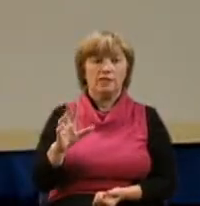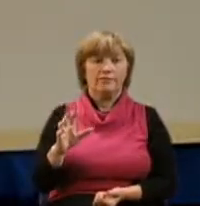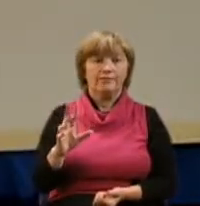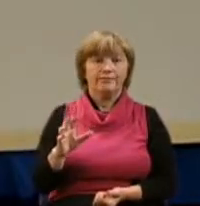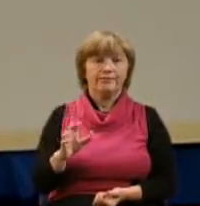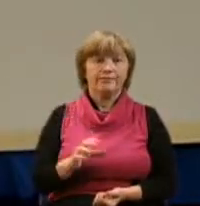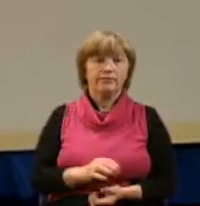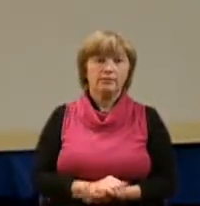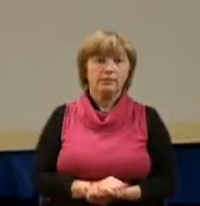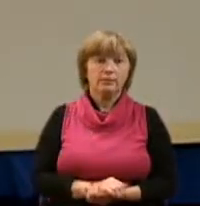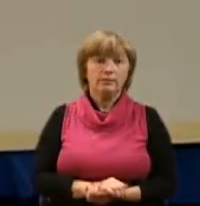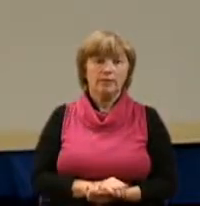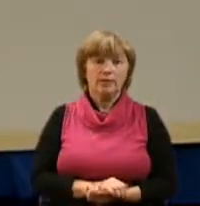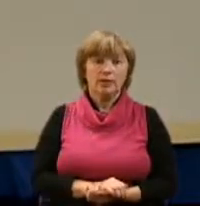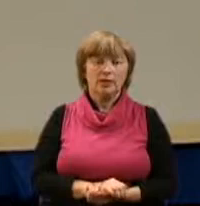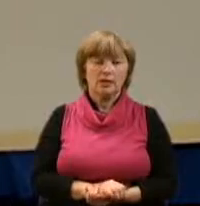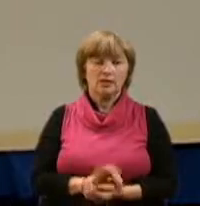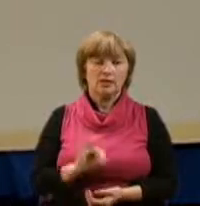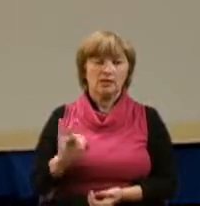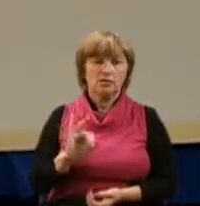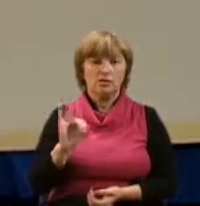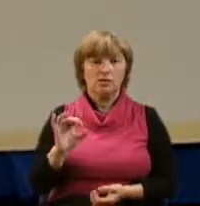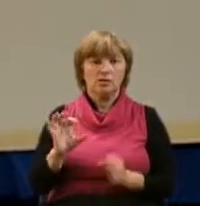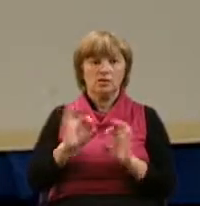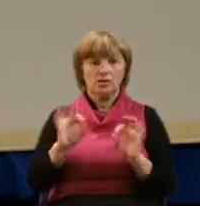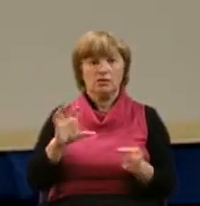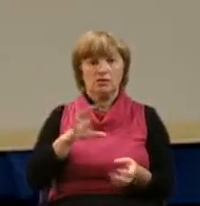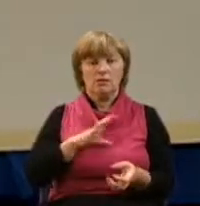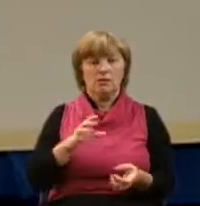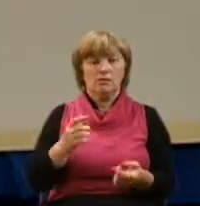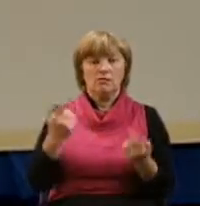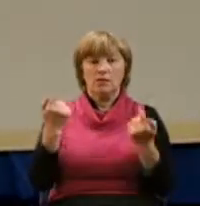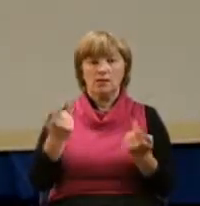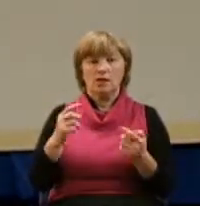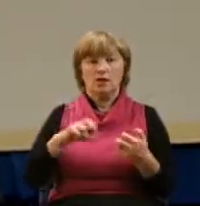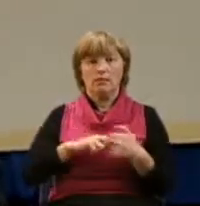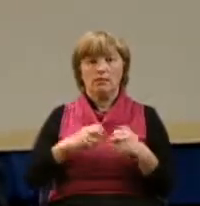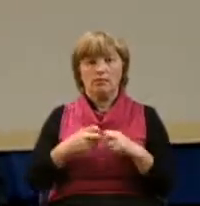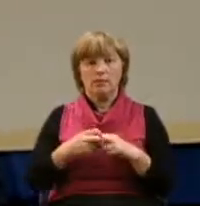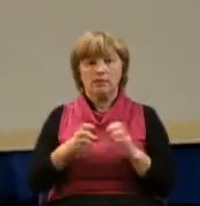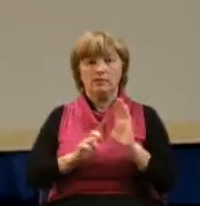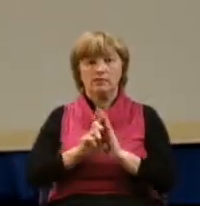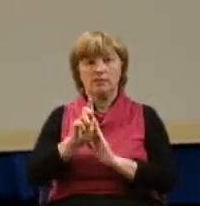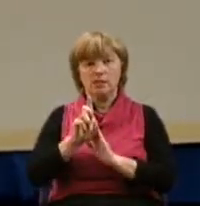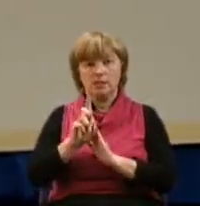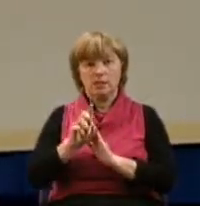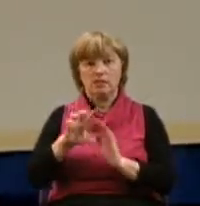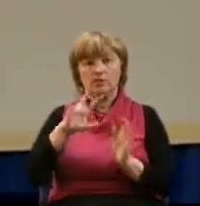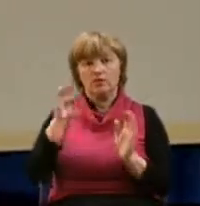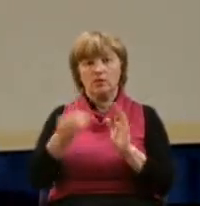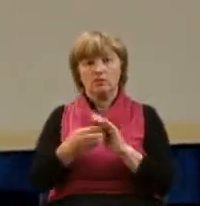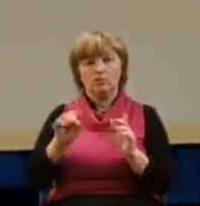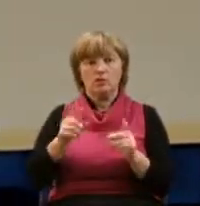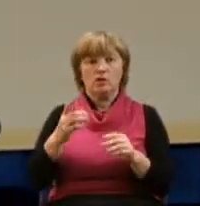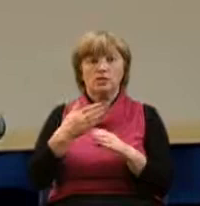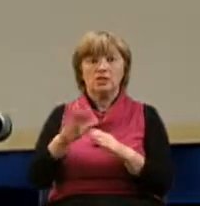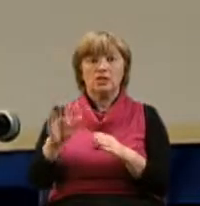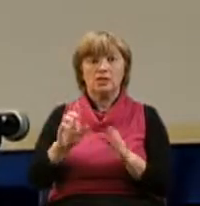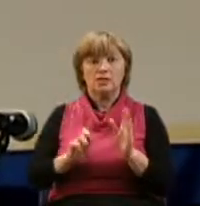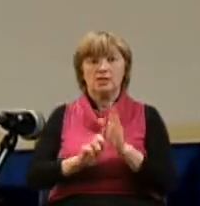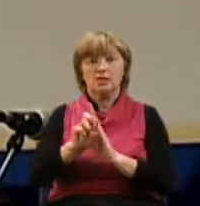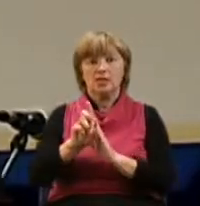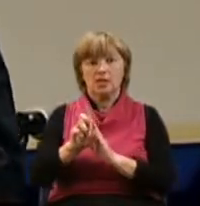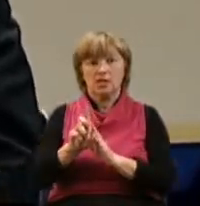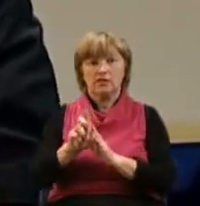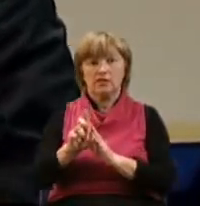христианства, была целая проблема в церкви. Эта проблема заключалась в том, что часть церкви